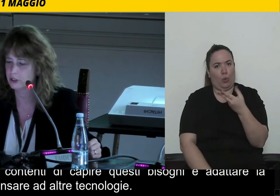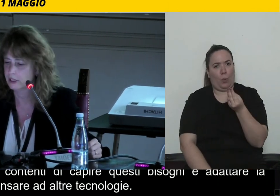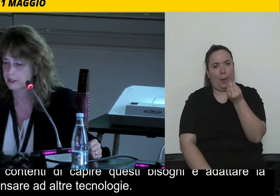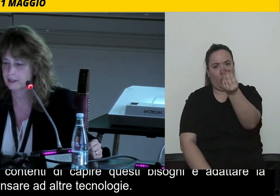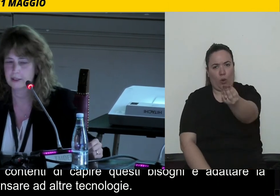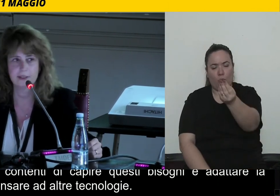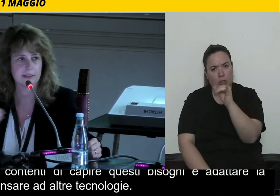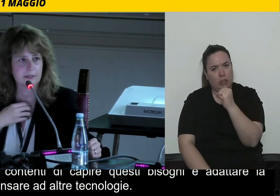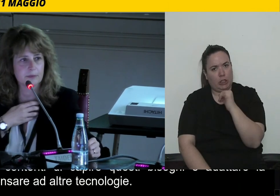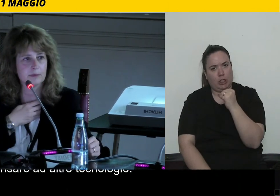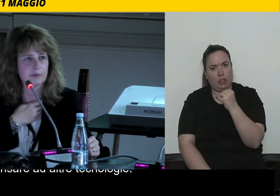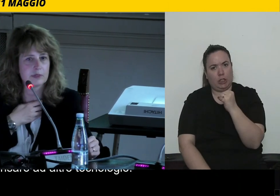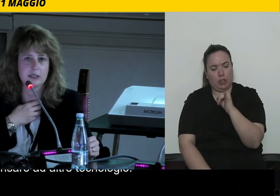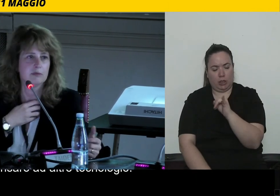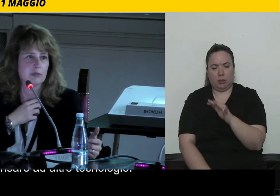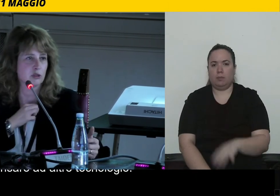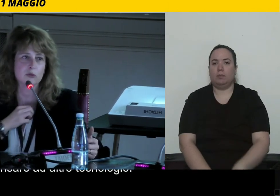subito.